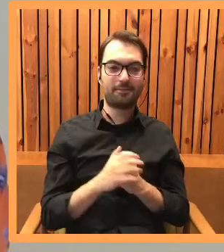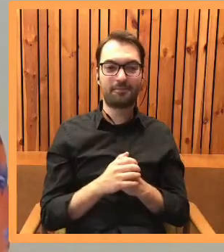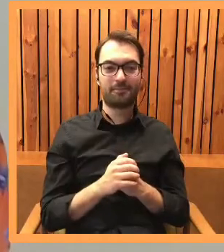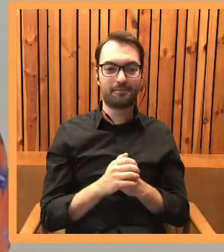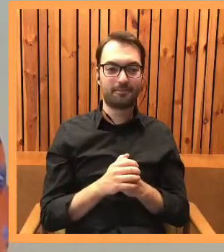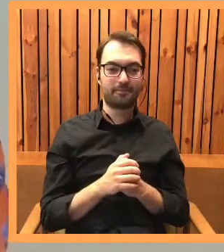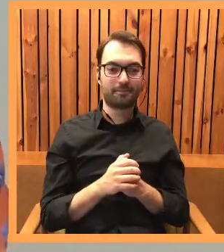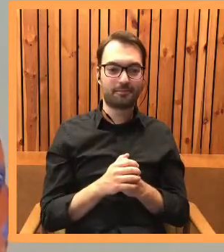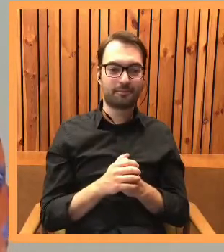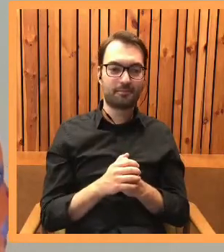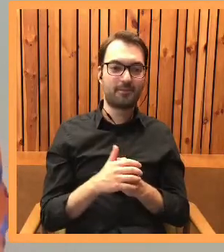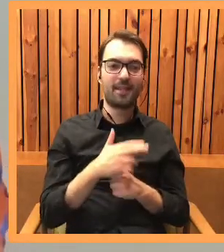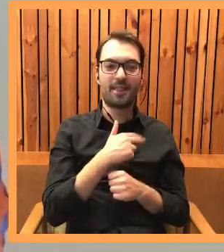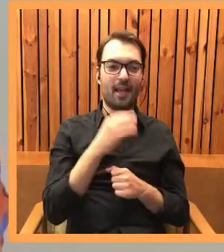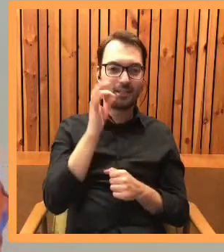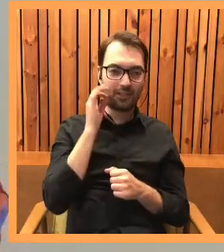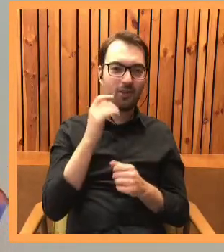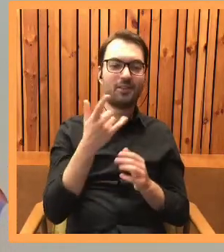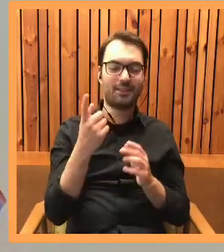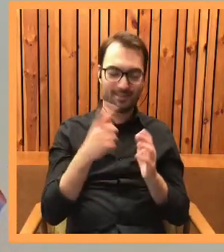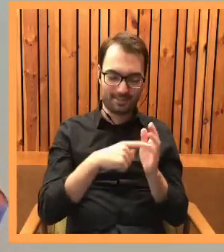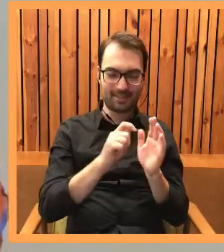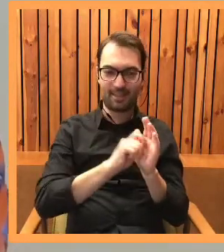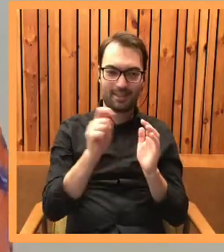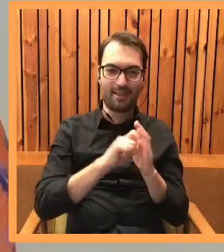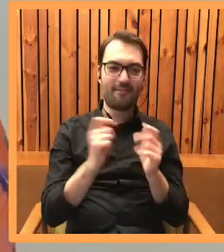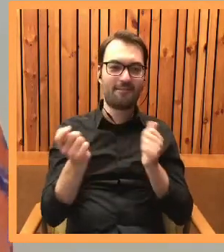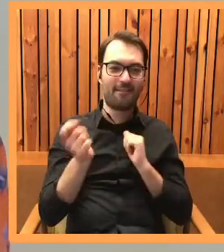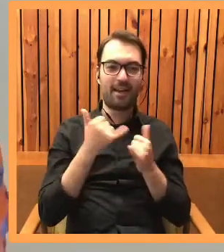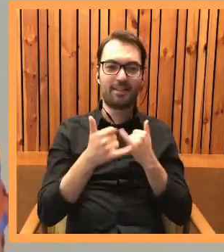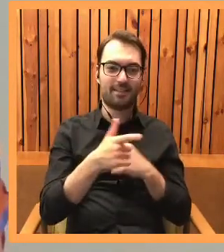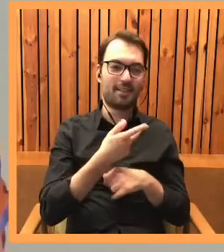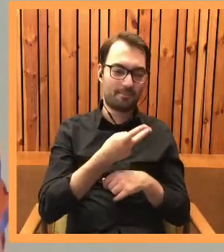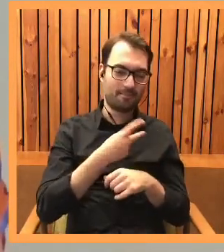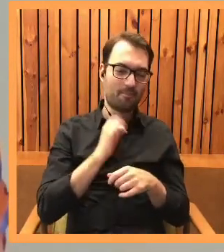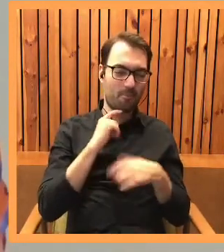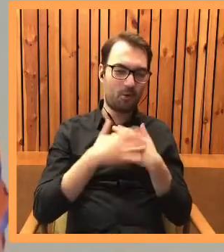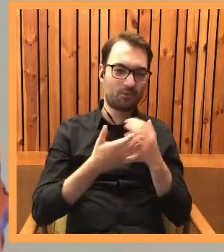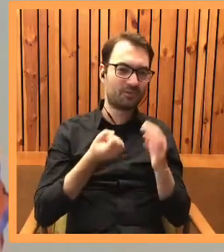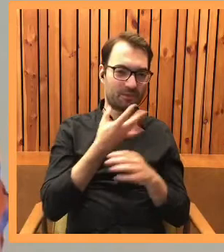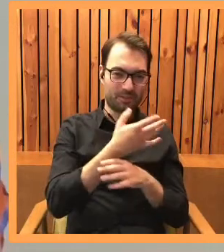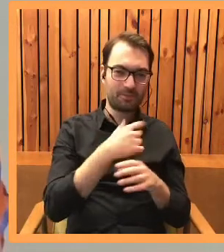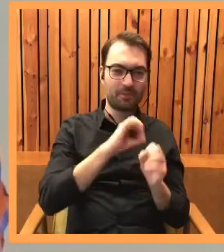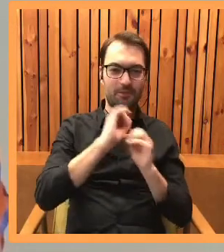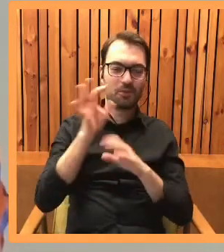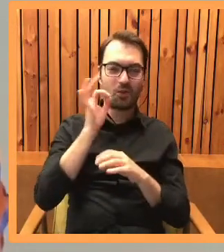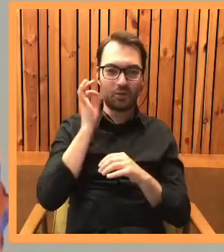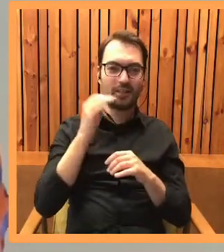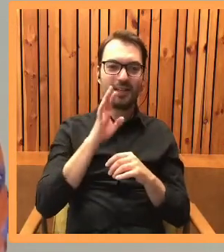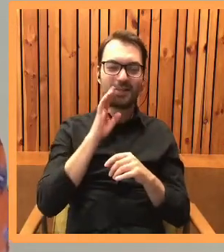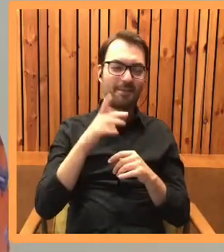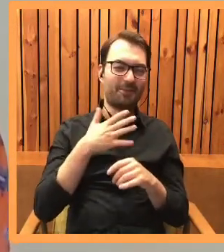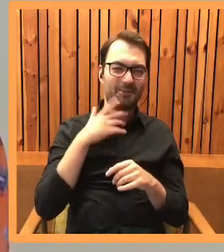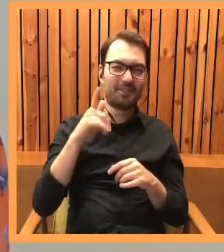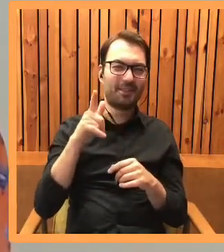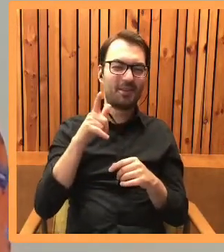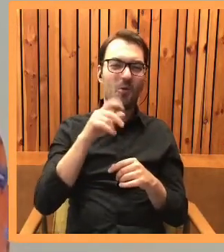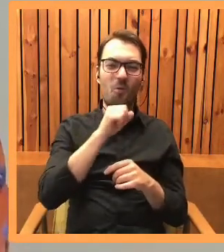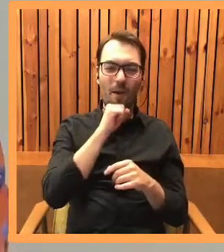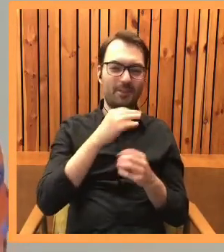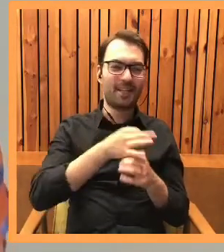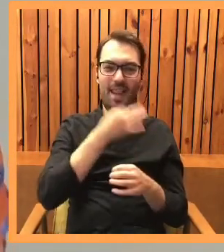I nasze koty także do niej jeżdżą na wakacje, kiedy my wyjeżdżamy. I mam wrażenie, że bawią się tam lepiej od nas,